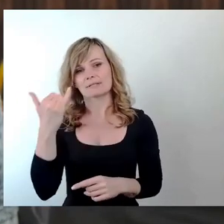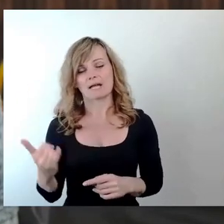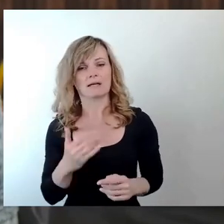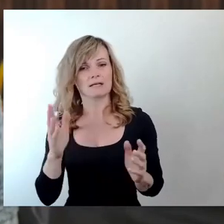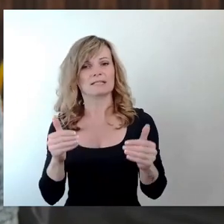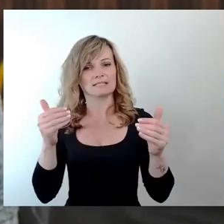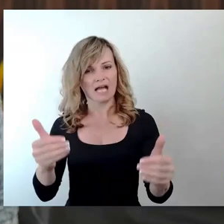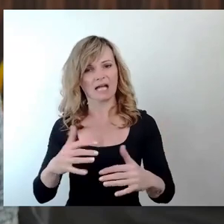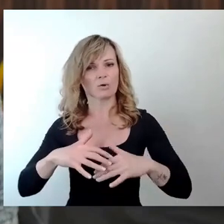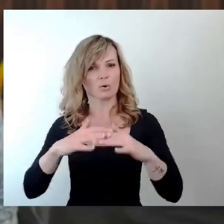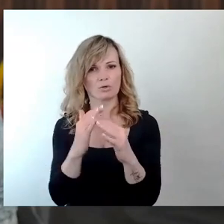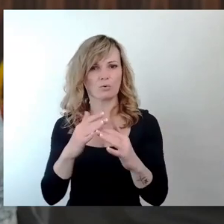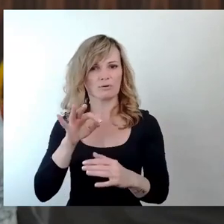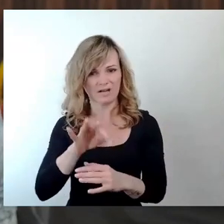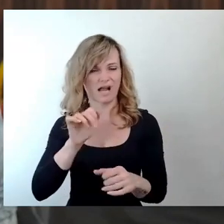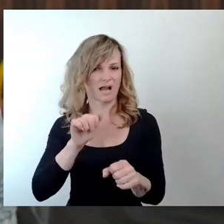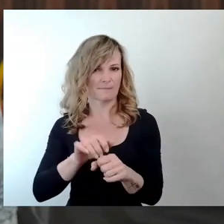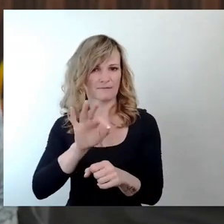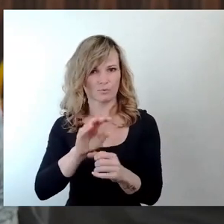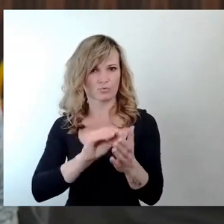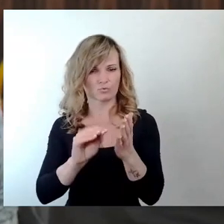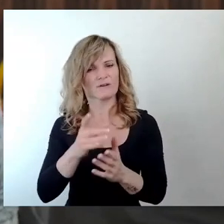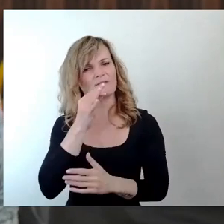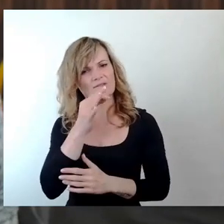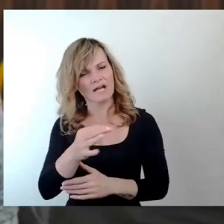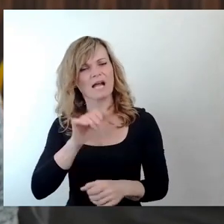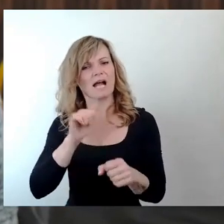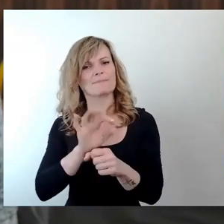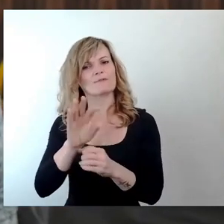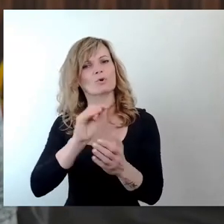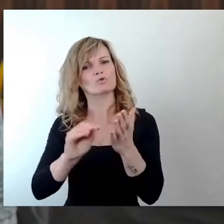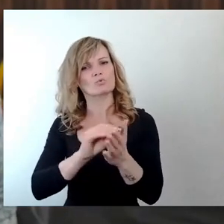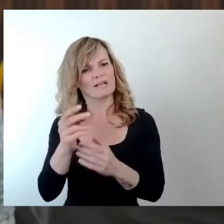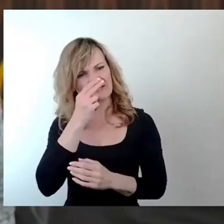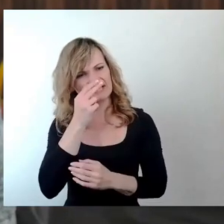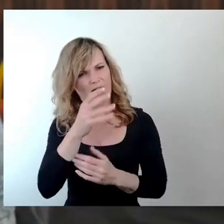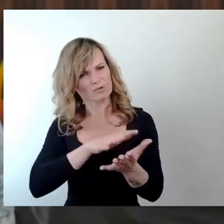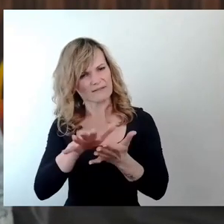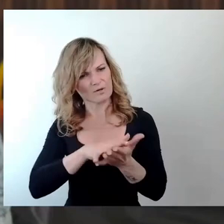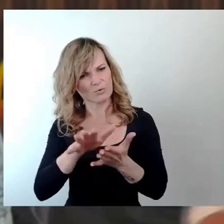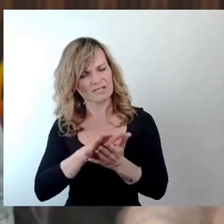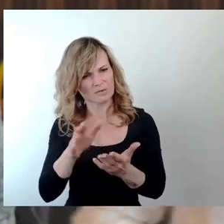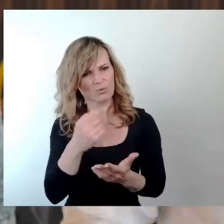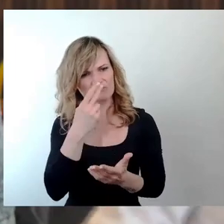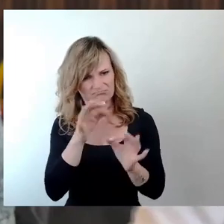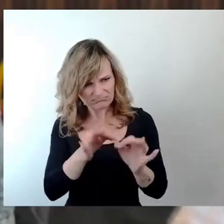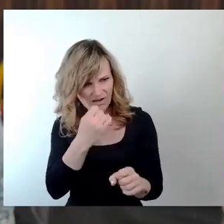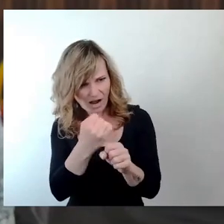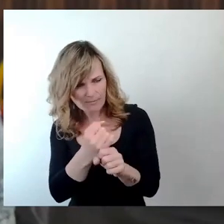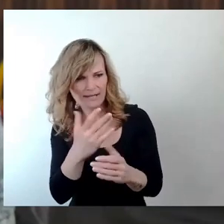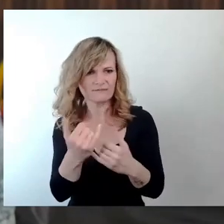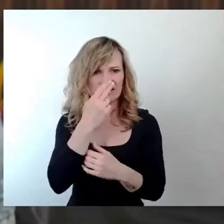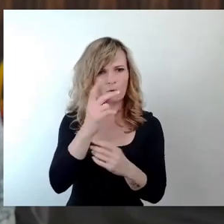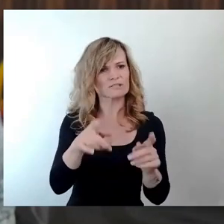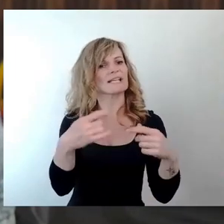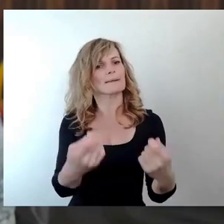Frage, in welcher Form wurde die Arbeit des Amts für Schulen evaluiert und mit welchen Ergebnissen ist diese Evaluation ausgegangen. Und welche Rolle spielt